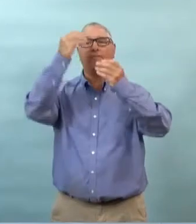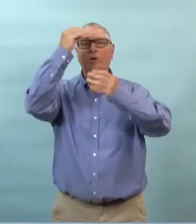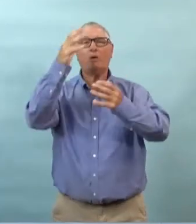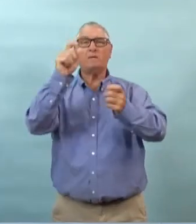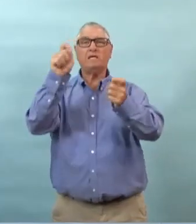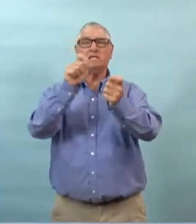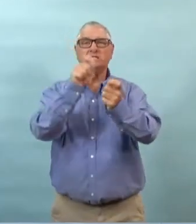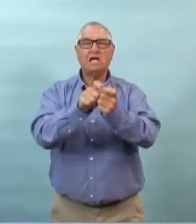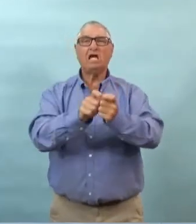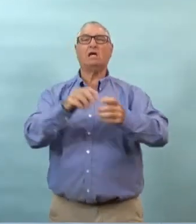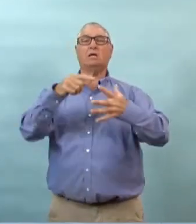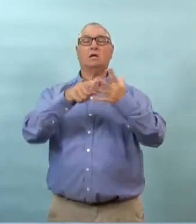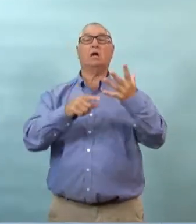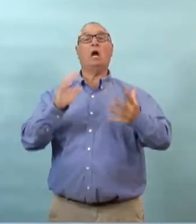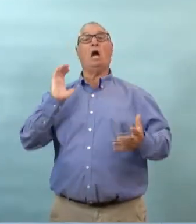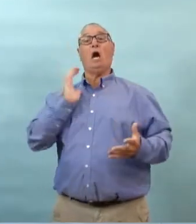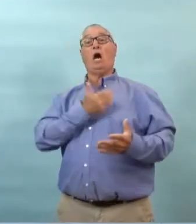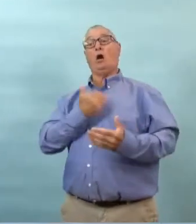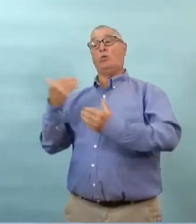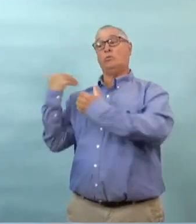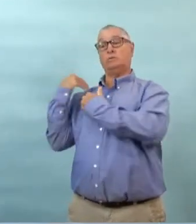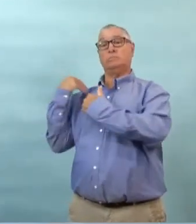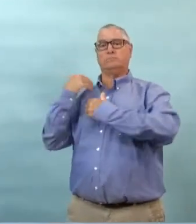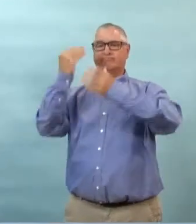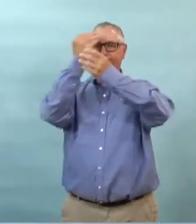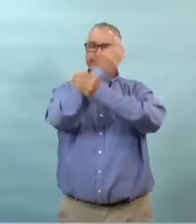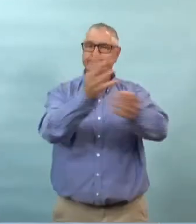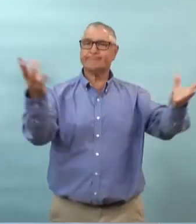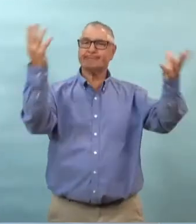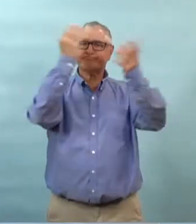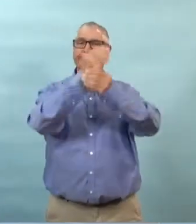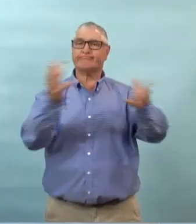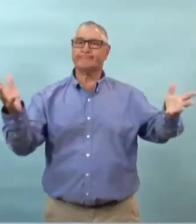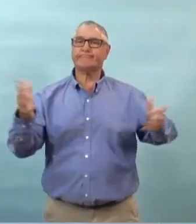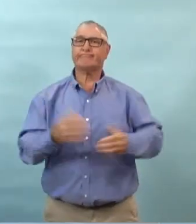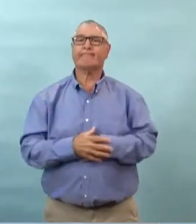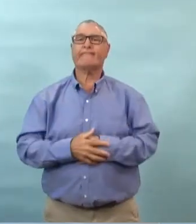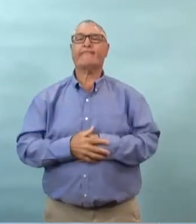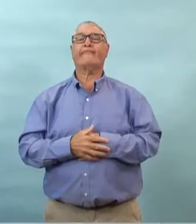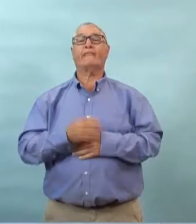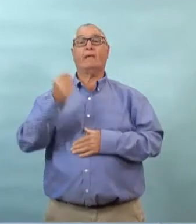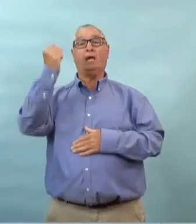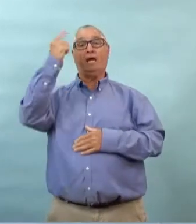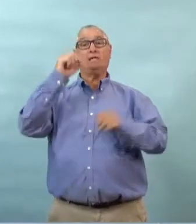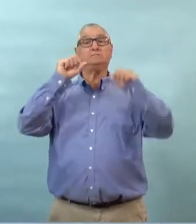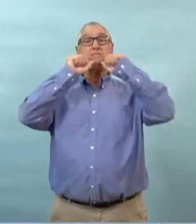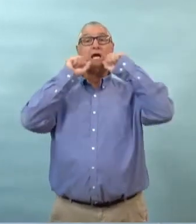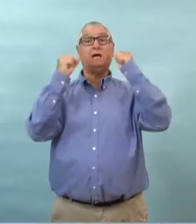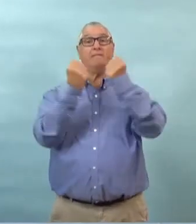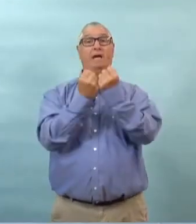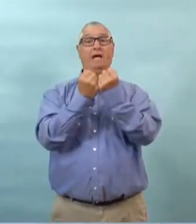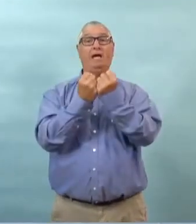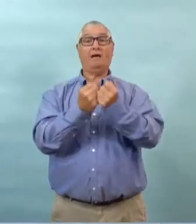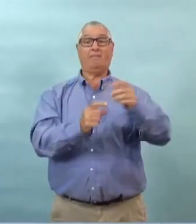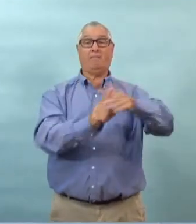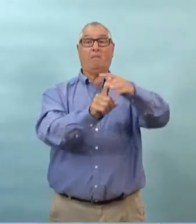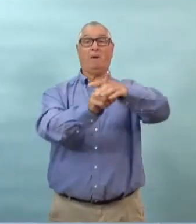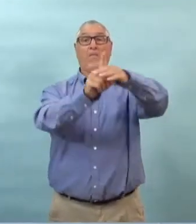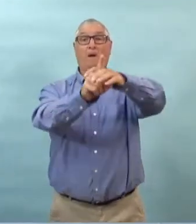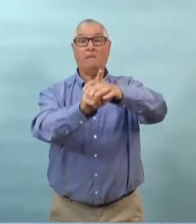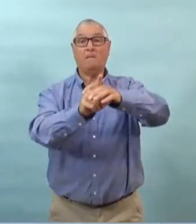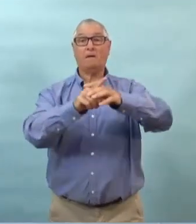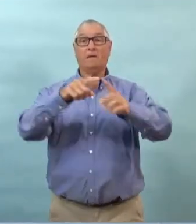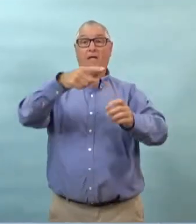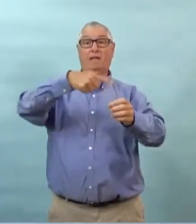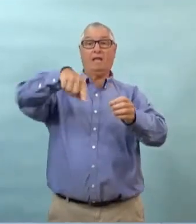oui les gens veulent avoir de l'information et nous voulons fournir de l'information ce que je veux vous dire c'est que en ce qui concerne steinbach ces cas